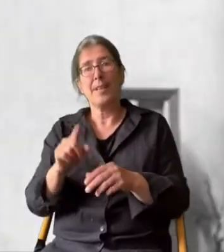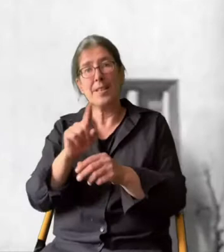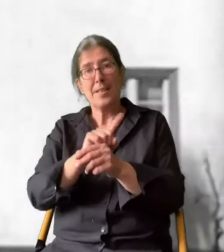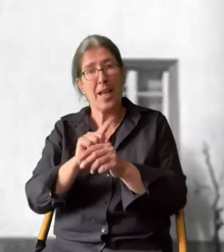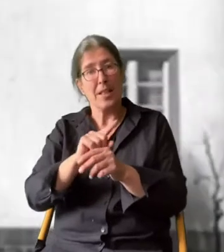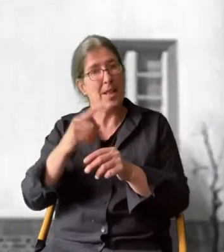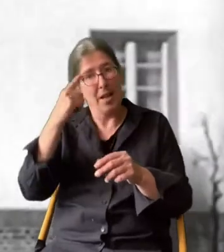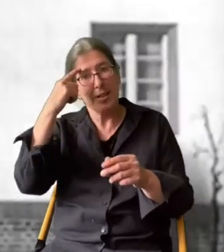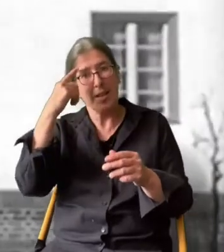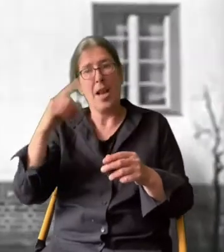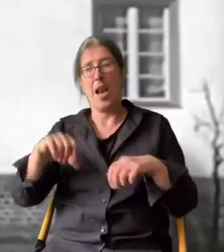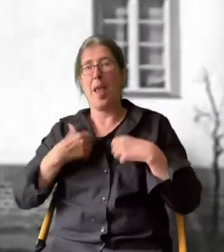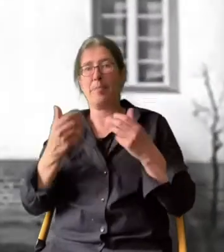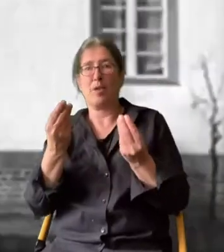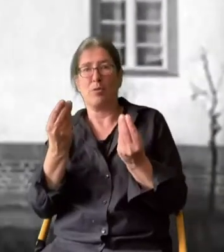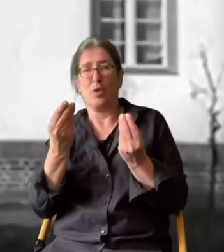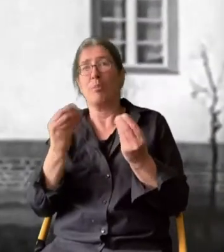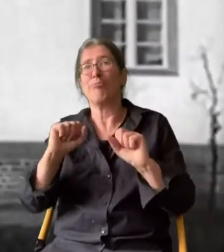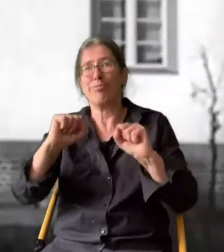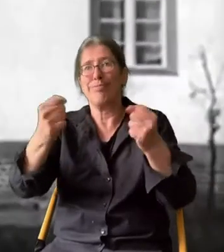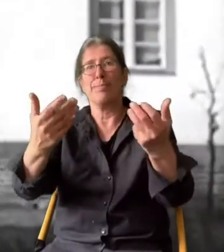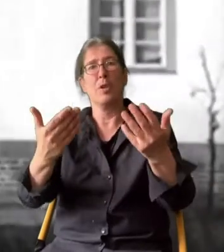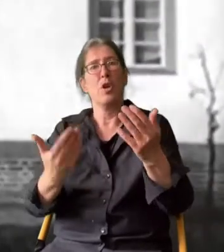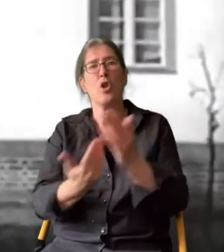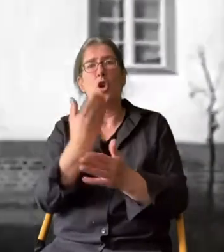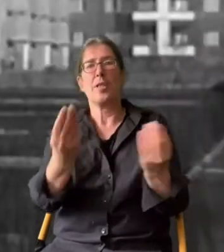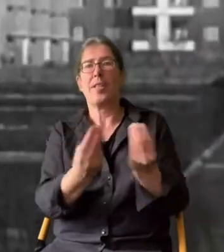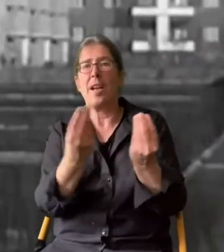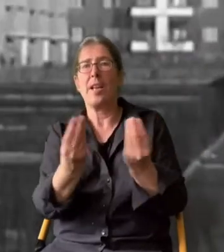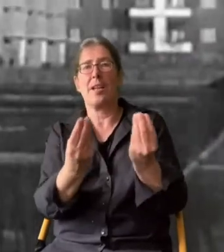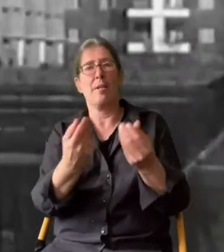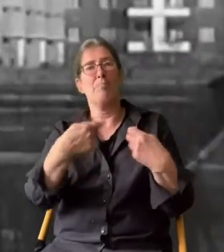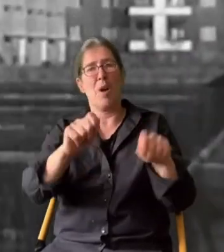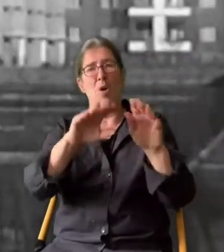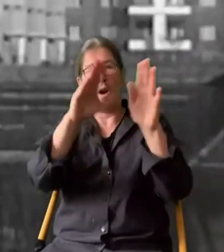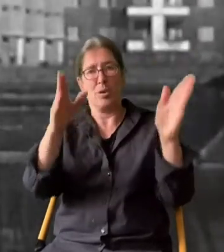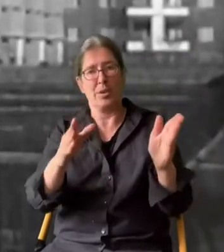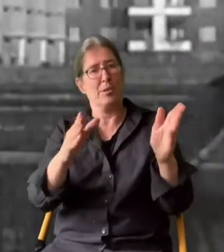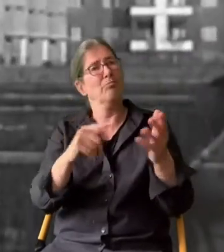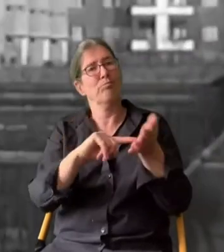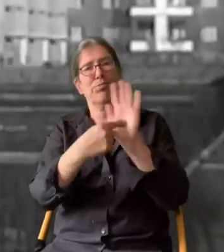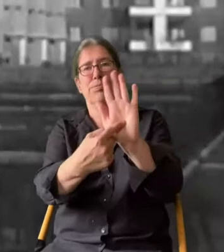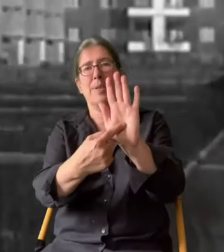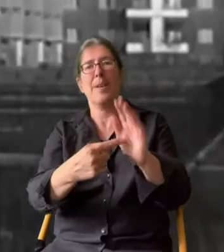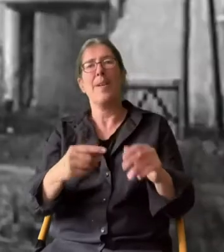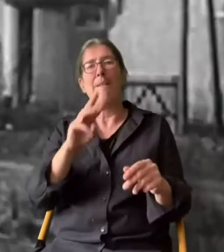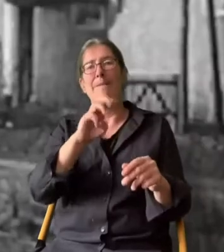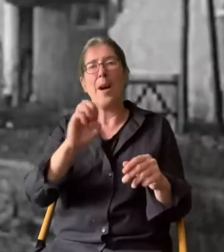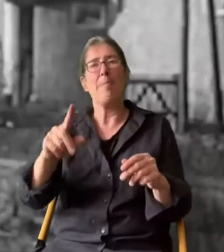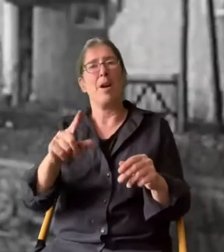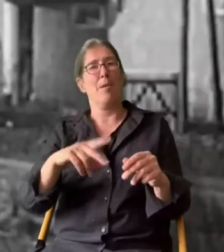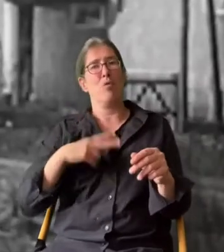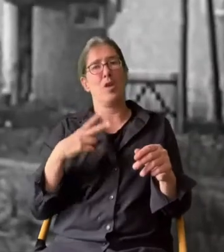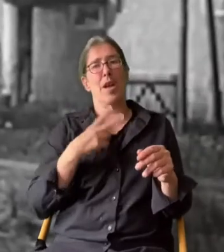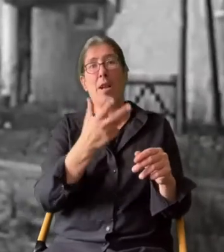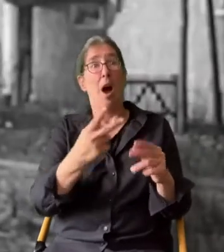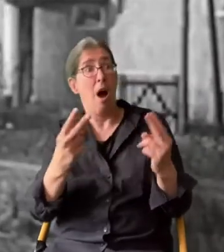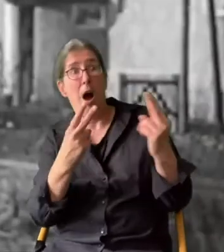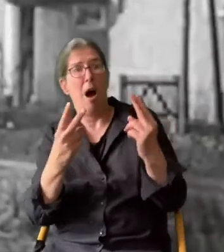Zeitgeist und Lebensgefühl sind im Aufbruch. Neue Sachlichkeit und Bauhaus beschreiben die sogenannte Weimarer Moderne.